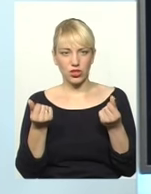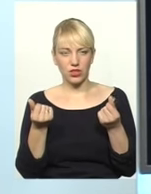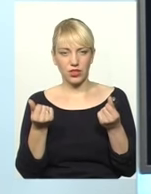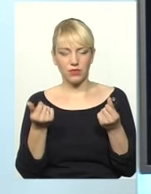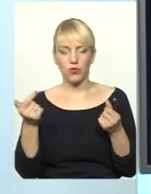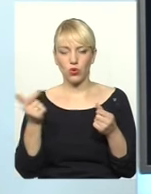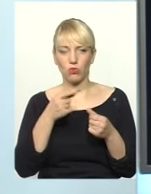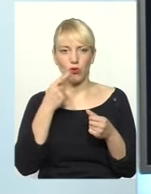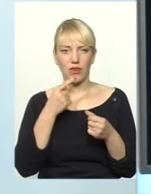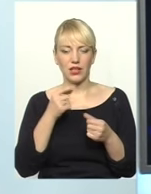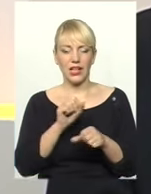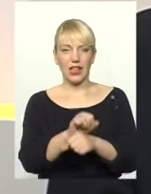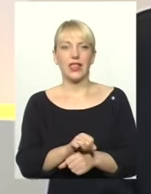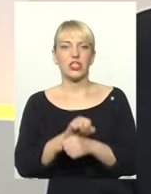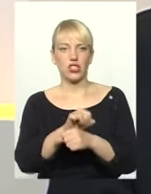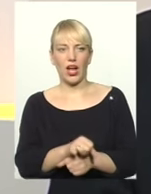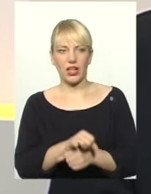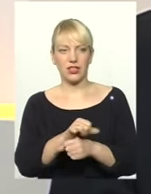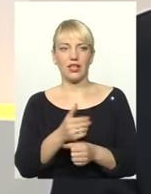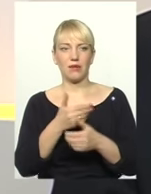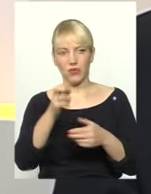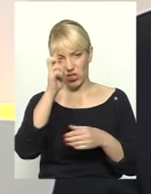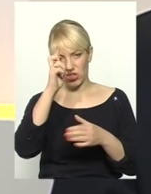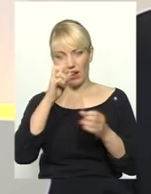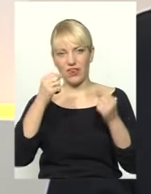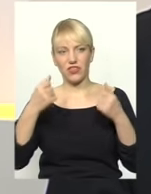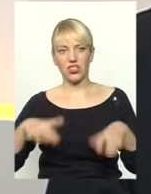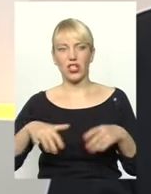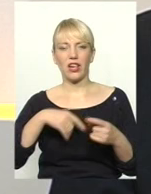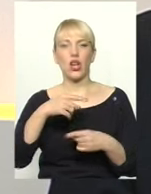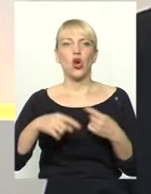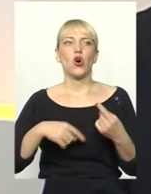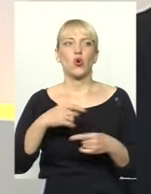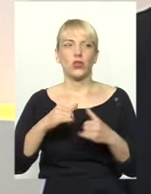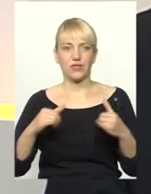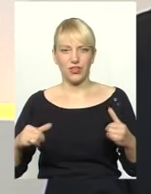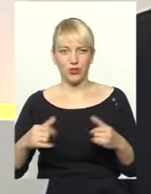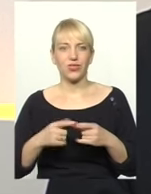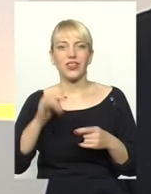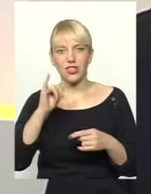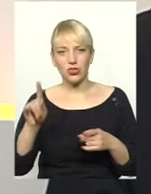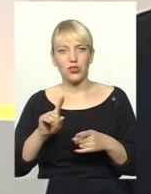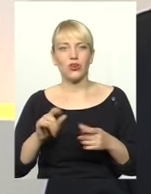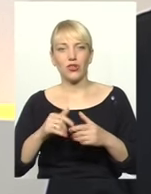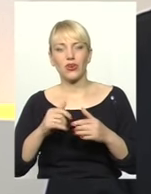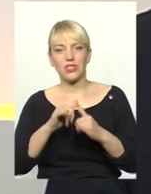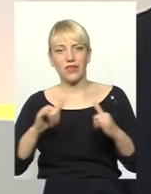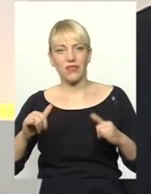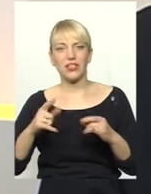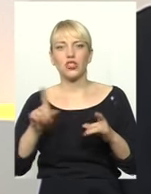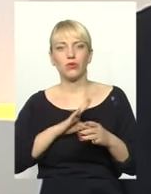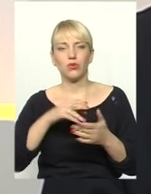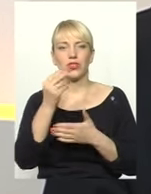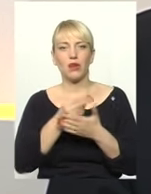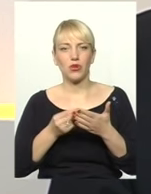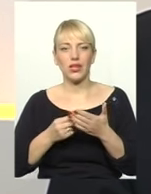грубо говоря, лежать. І держава втрачає розвиток, ми не розвиваємося. Те, що було пріоритетом намальовано, що